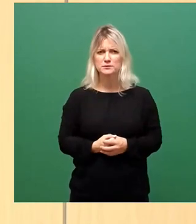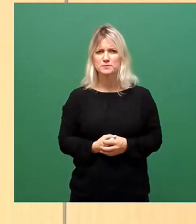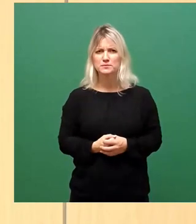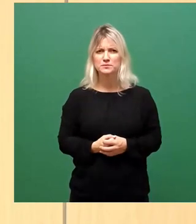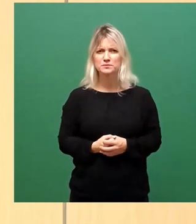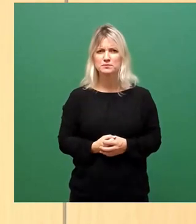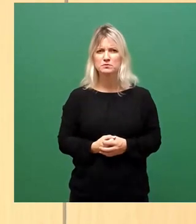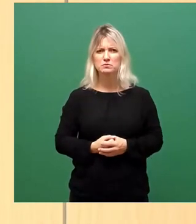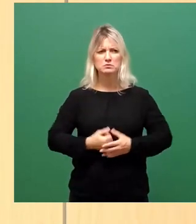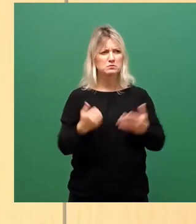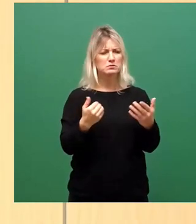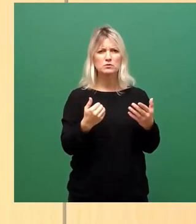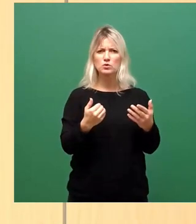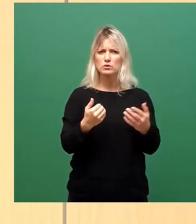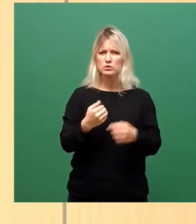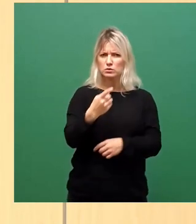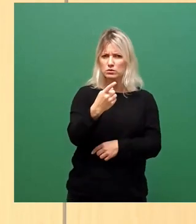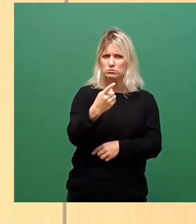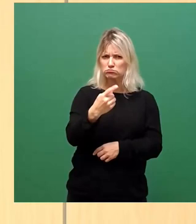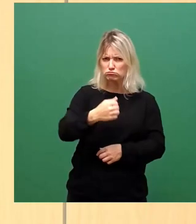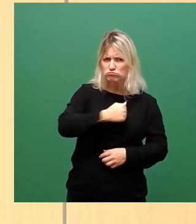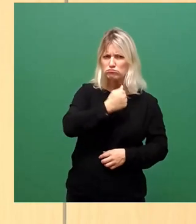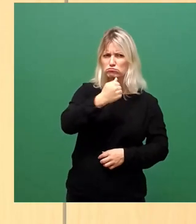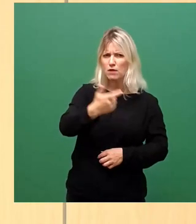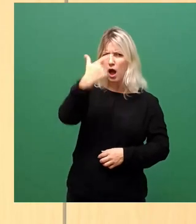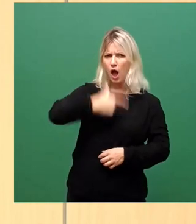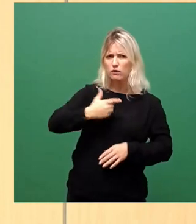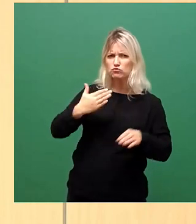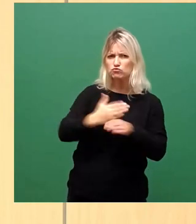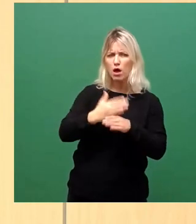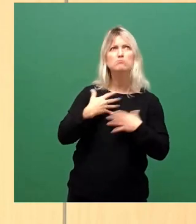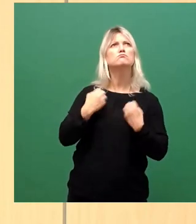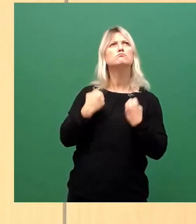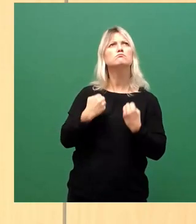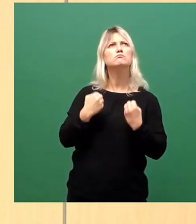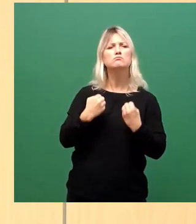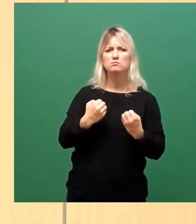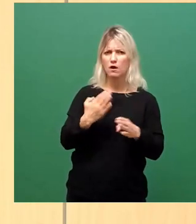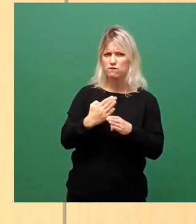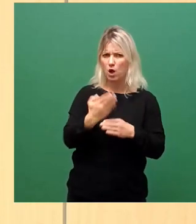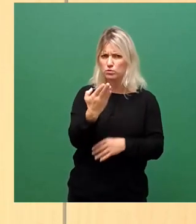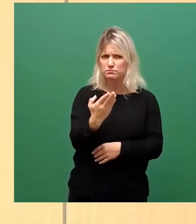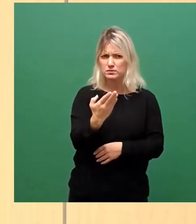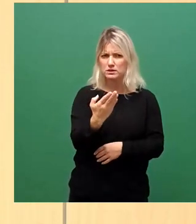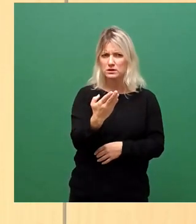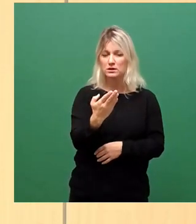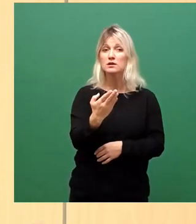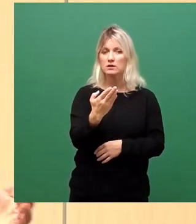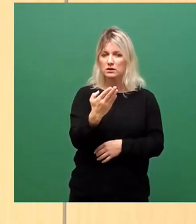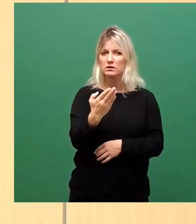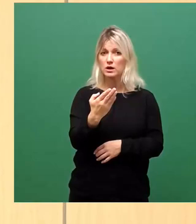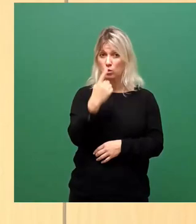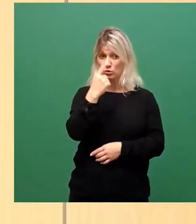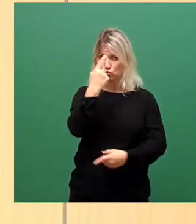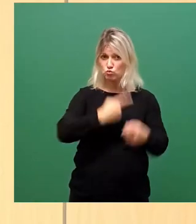Wer wagt es denn, mich hier zu stören, so lang zu fahren? Und denjenigen, den versuche ich dann nochmal, um